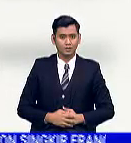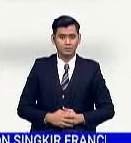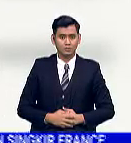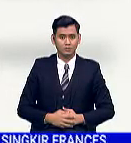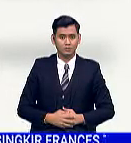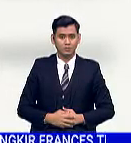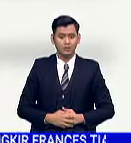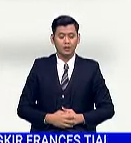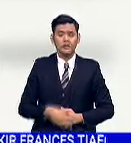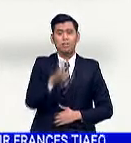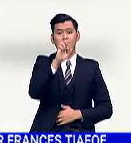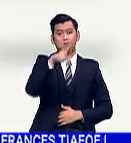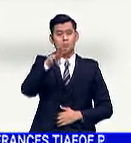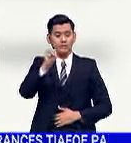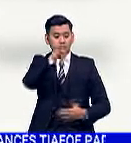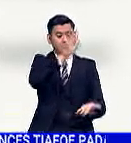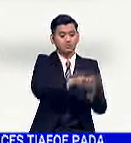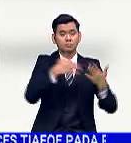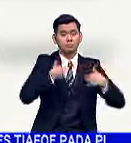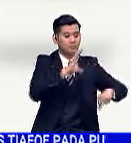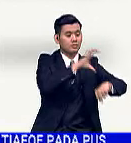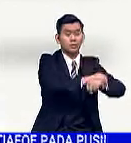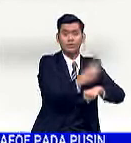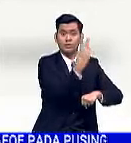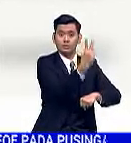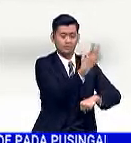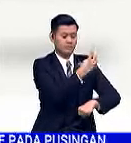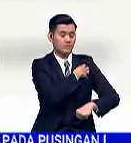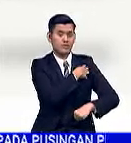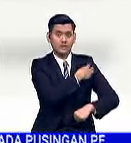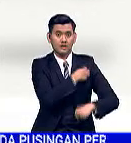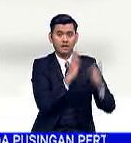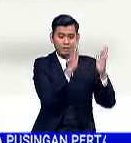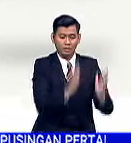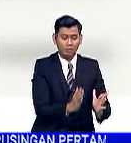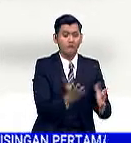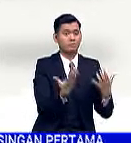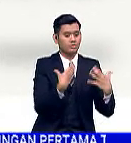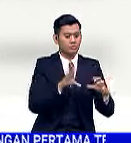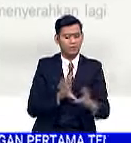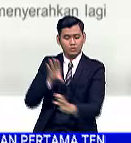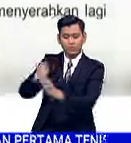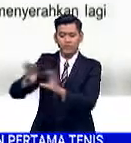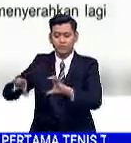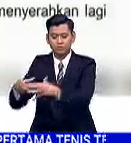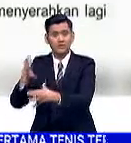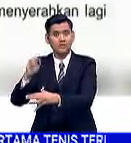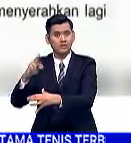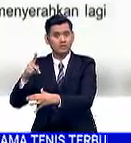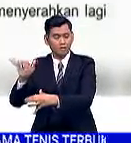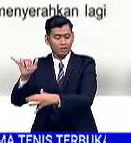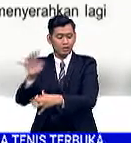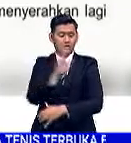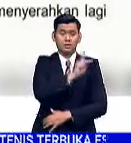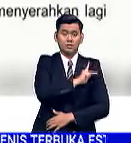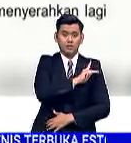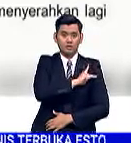Sementara itu SPRM mengesahkan penahanan dua pegawainya yang disyaki terlibat dengan Gengi Ki. Ketua Pesuruh Jaya SPRM, Datuk